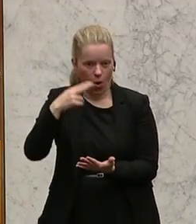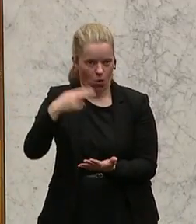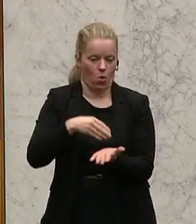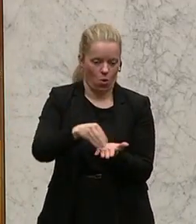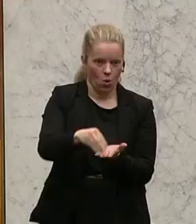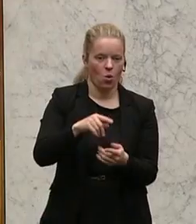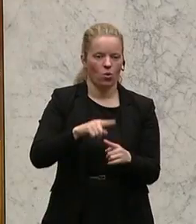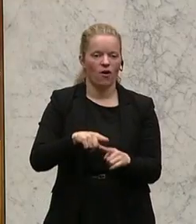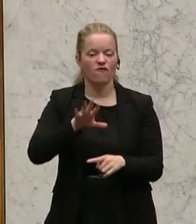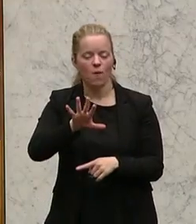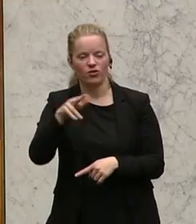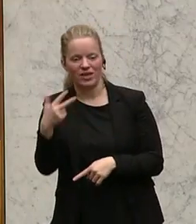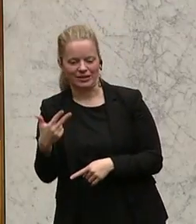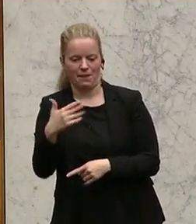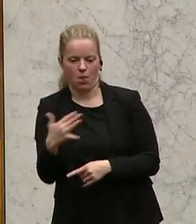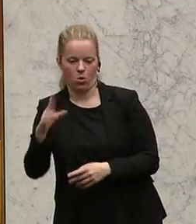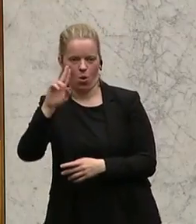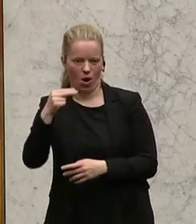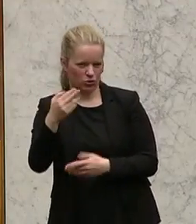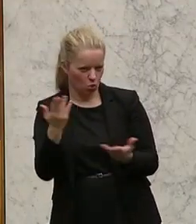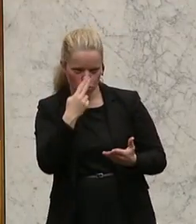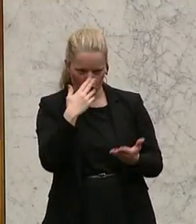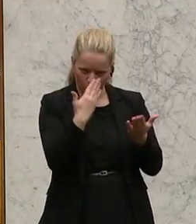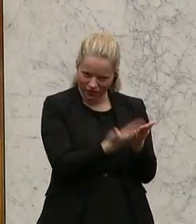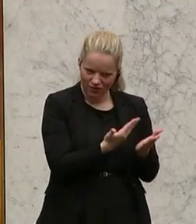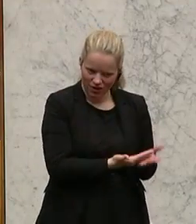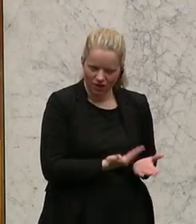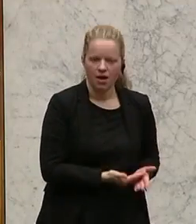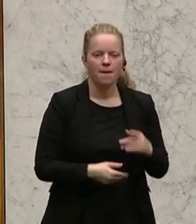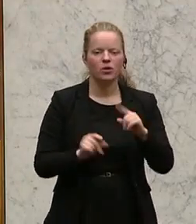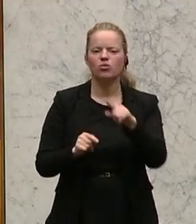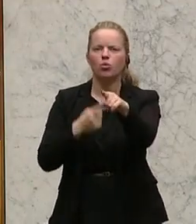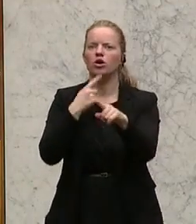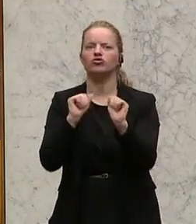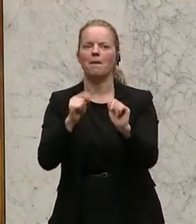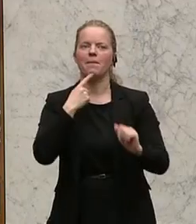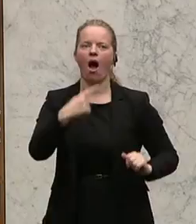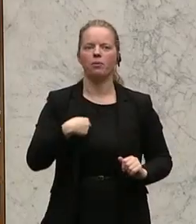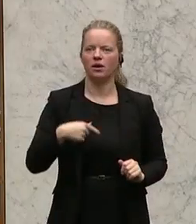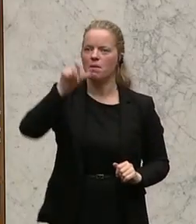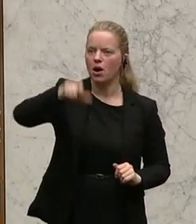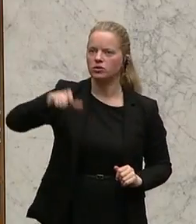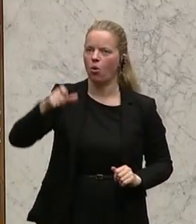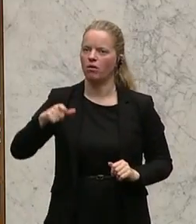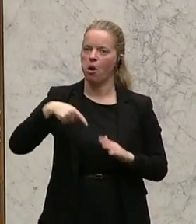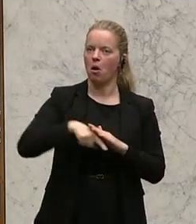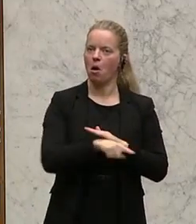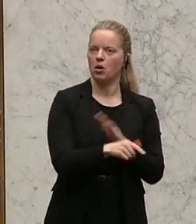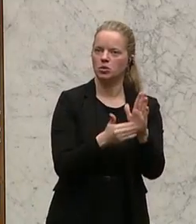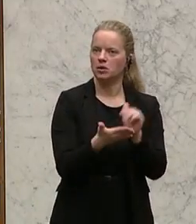Millionen Euro aufgewendet. Also wirklich nicht das, wie Sie immer sagen, man wandert in ein System ein. Das sind erworbene Rechte durch